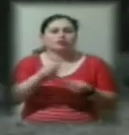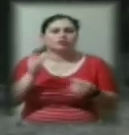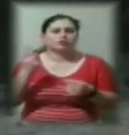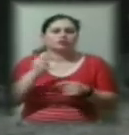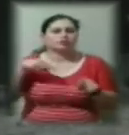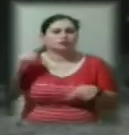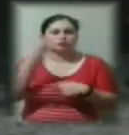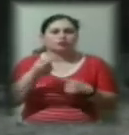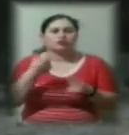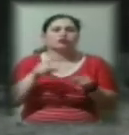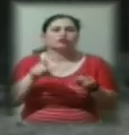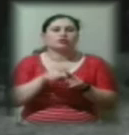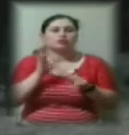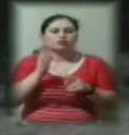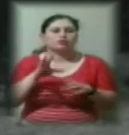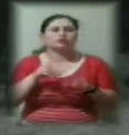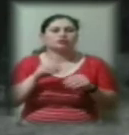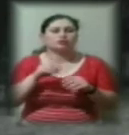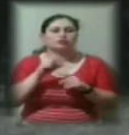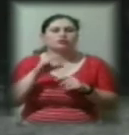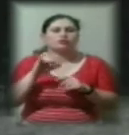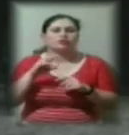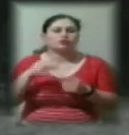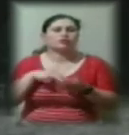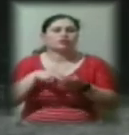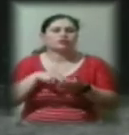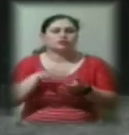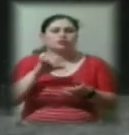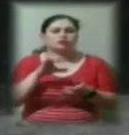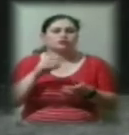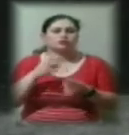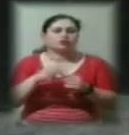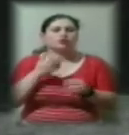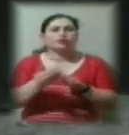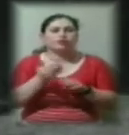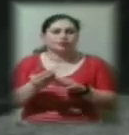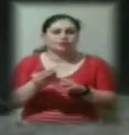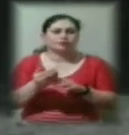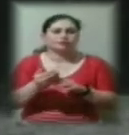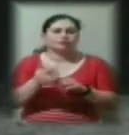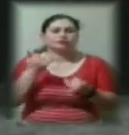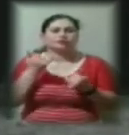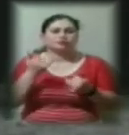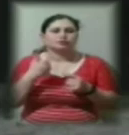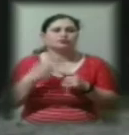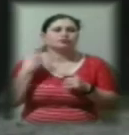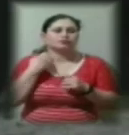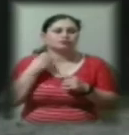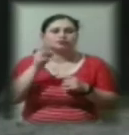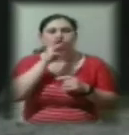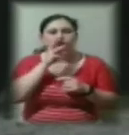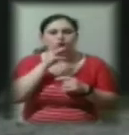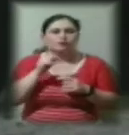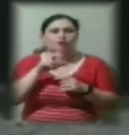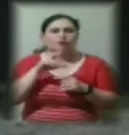Також буде нарахована сума за вимушений простій у січні, але це пізніше. На сьогодні заборгованість заробітної плати із податками складає